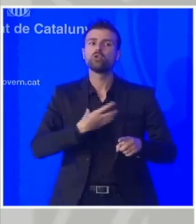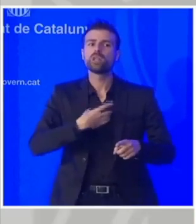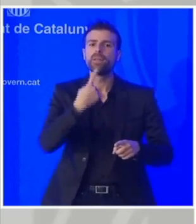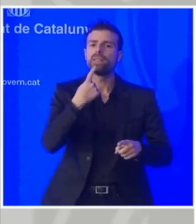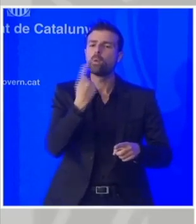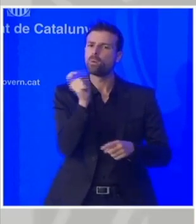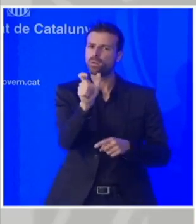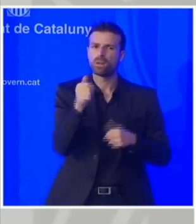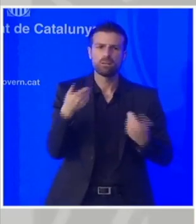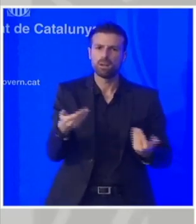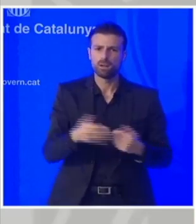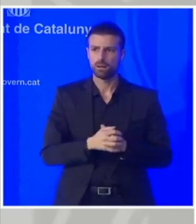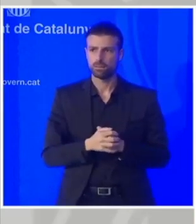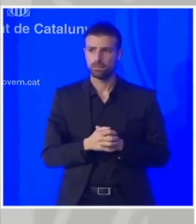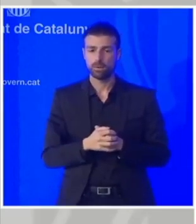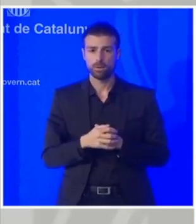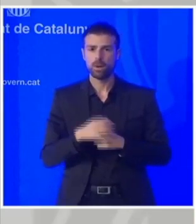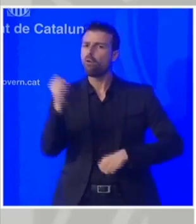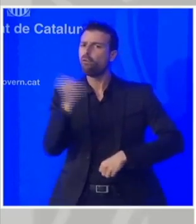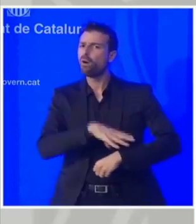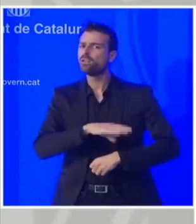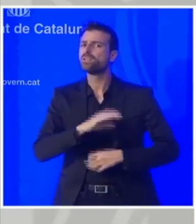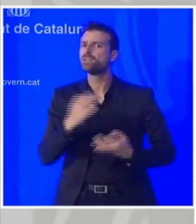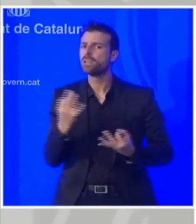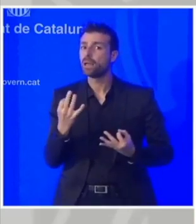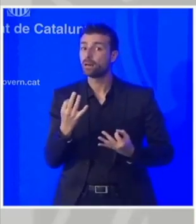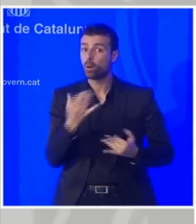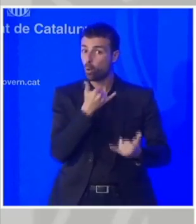Quin fons? El compensatori?